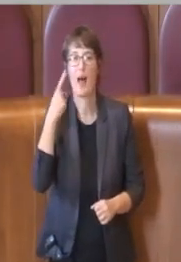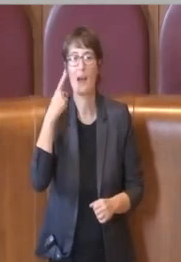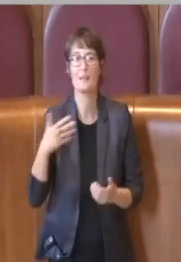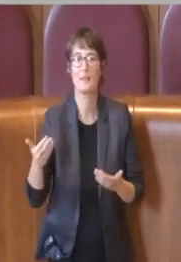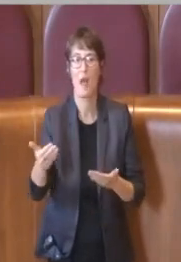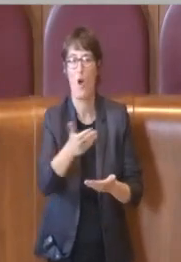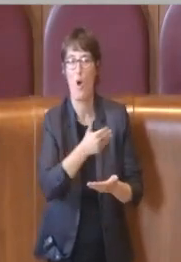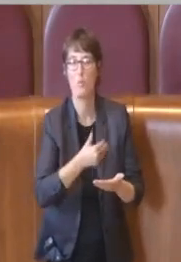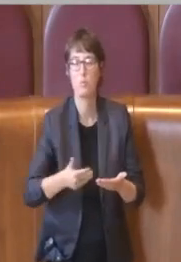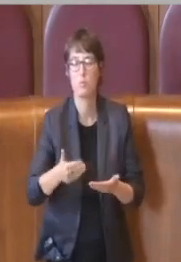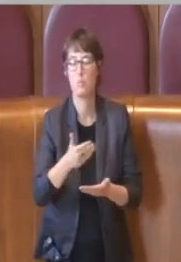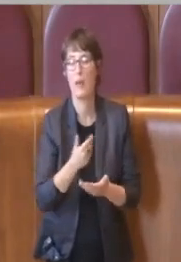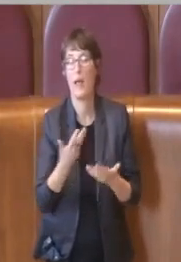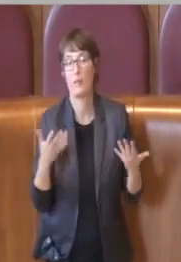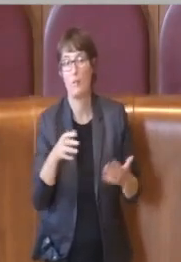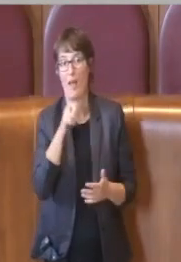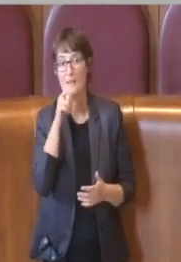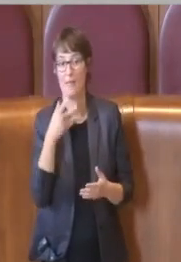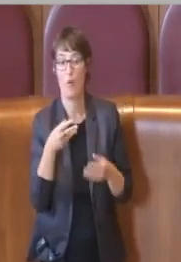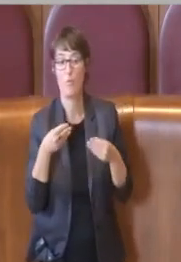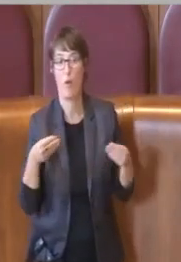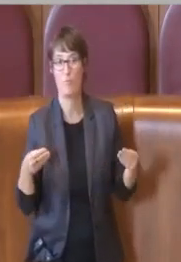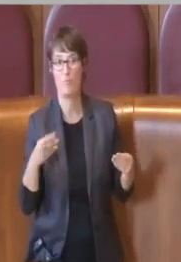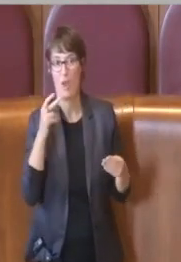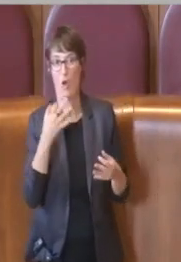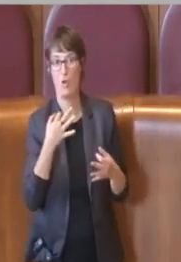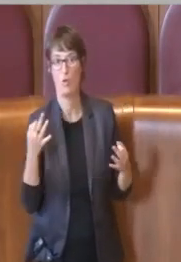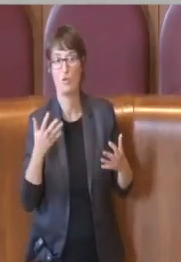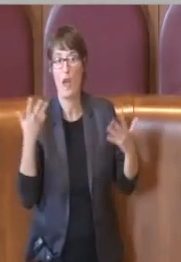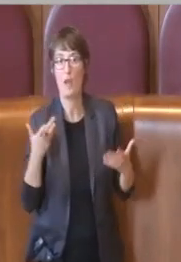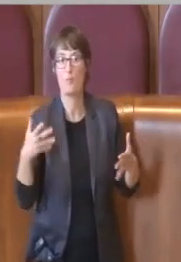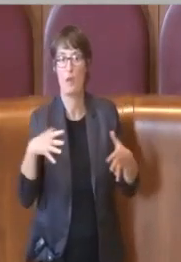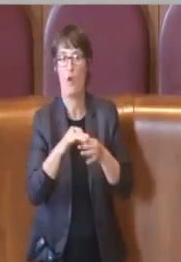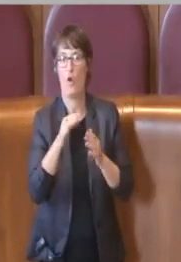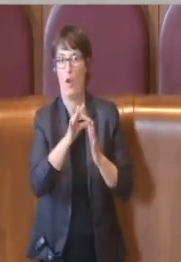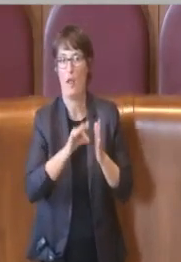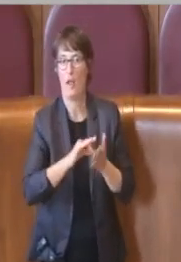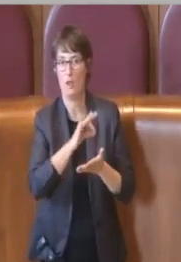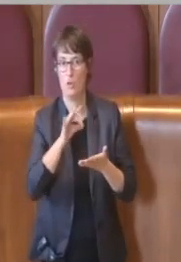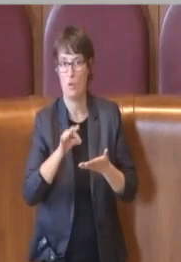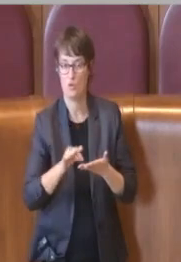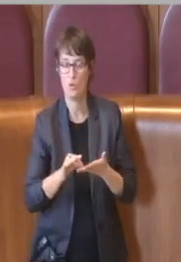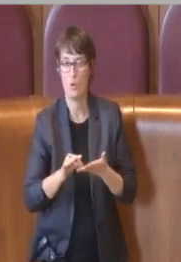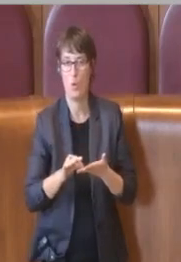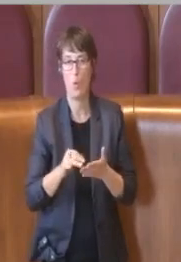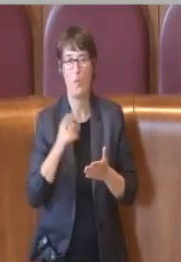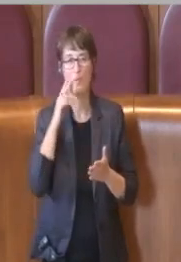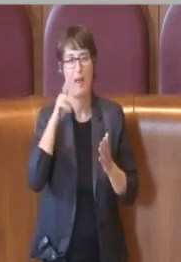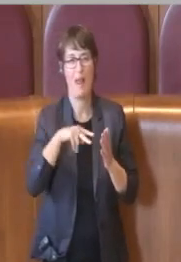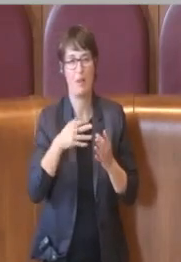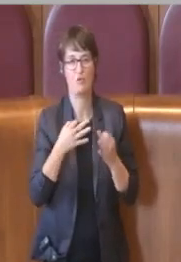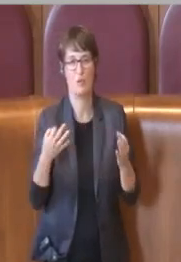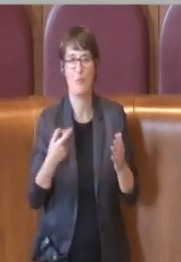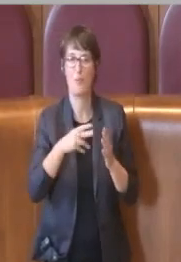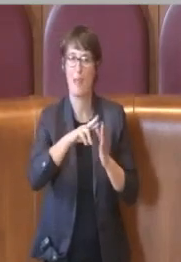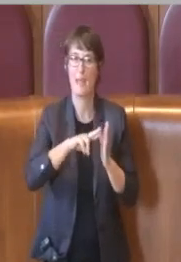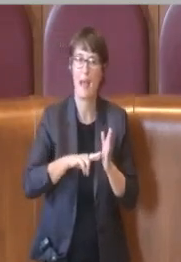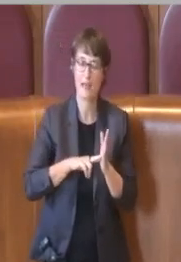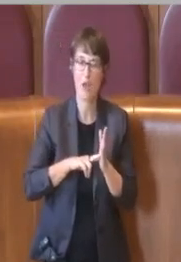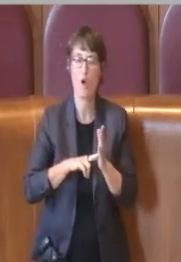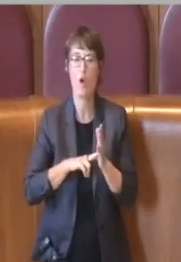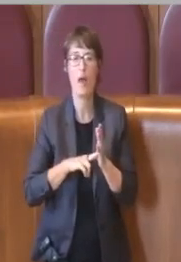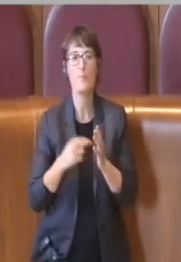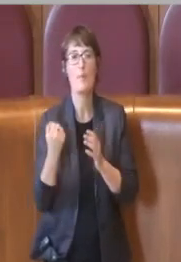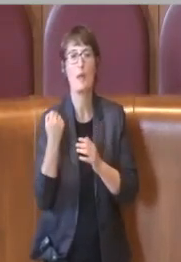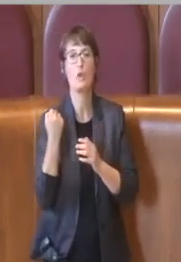materia per entrare nel merito degli ordini del giorno, almeno leggere il regolamento di riferimento e il regolamento del decentramento. Quindi come abbiamo visto l'ordine